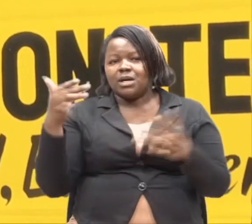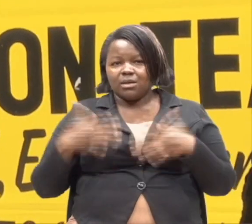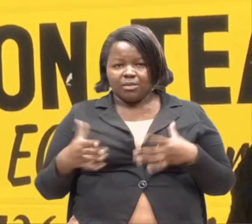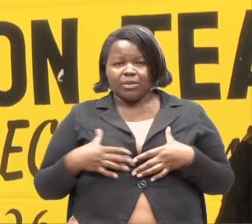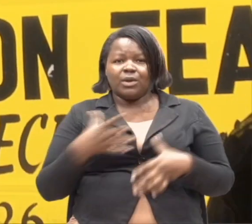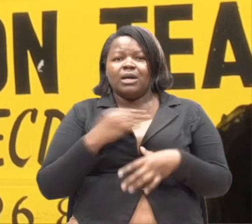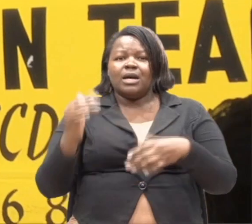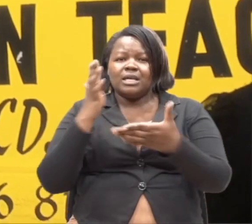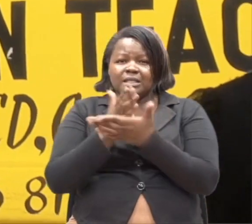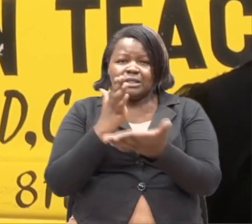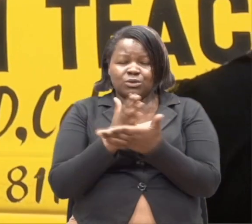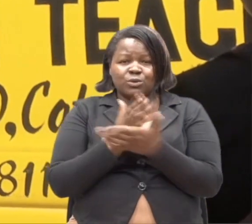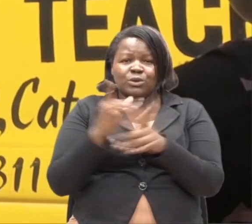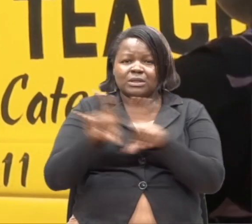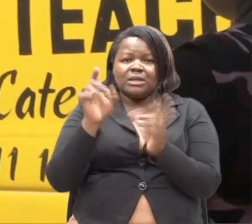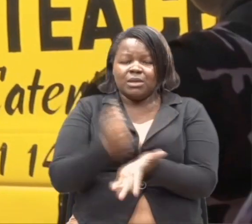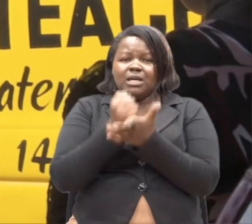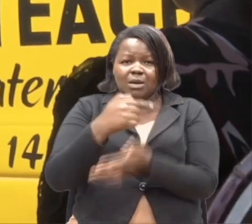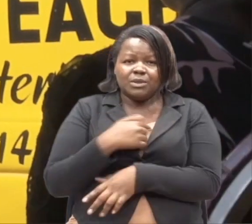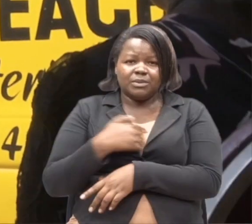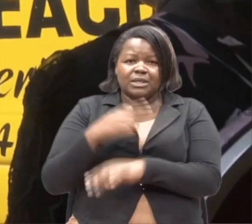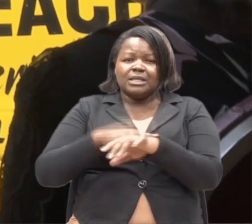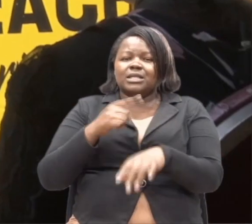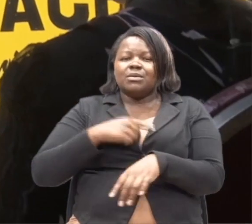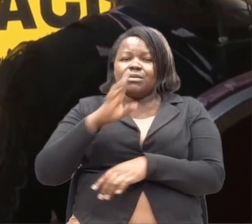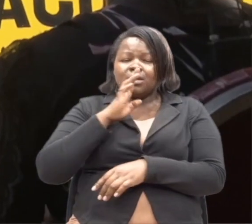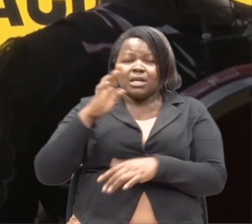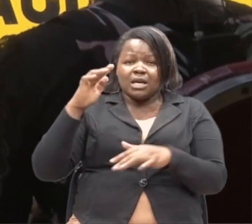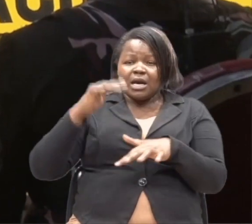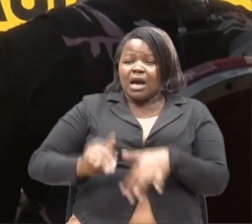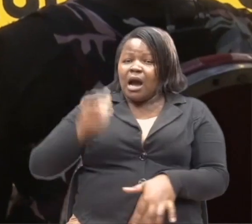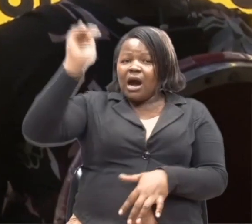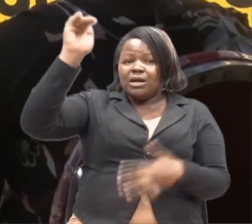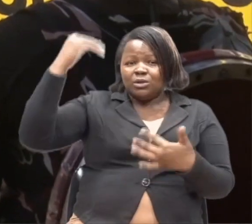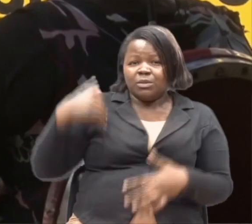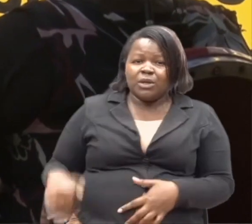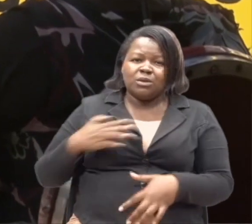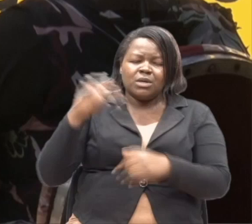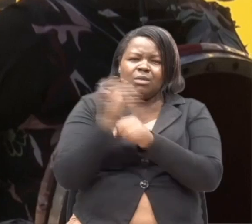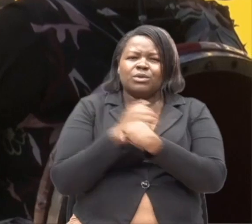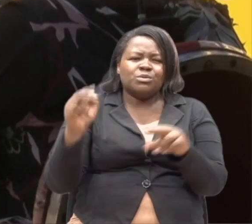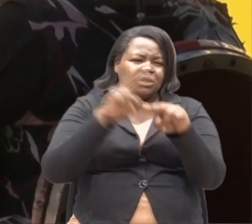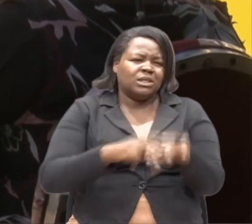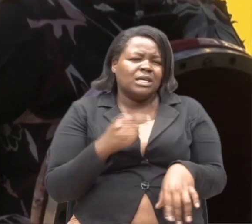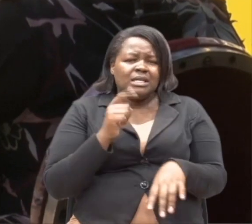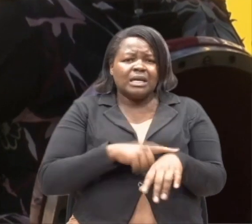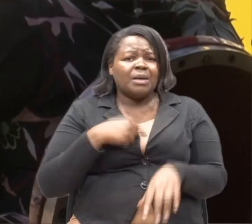Na hata zilika nisaidia saidi, ambapo nilikuja sasa nikawa mutu mzima. Suwezi kaa pale nikiona nyumba